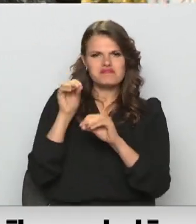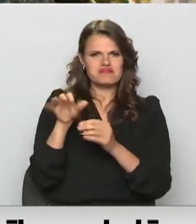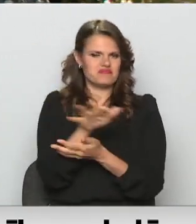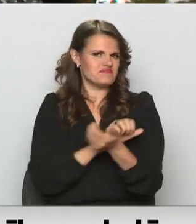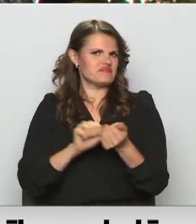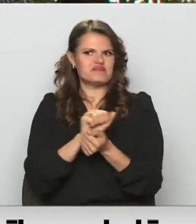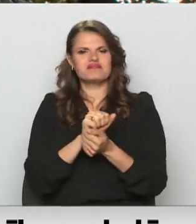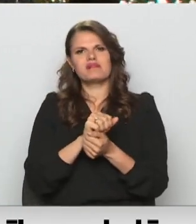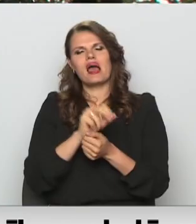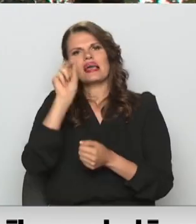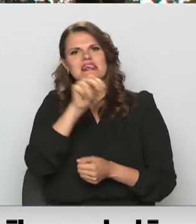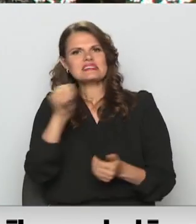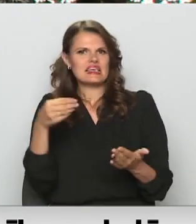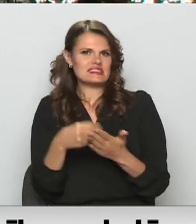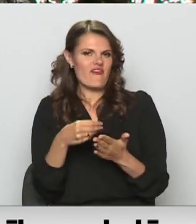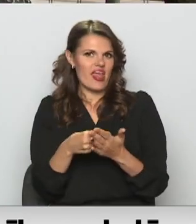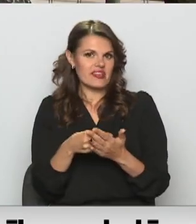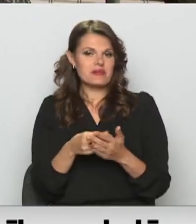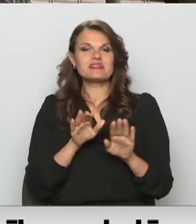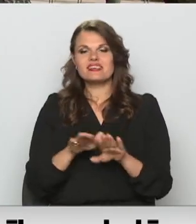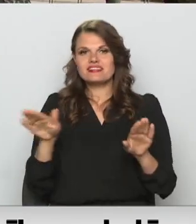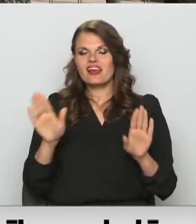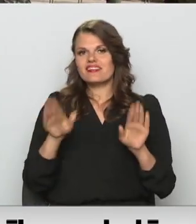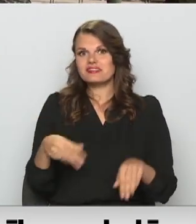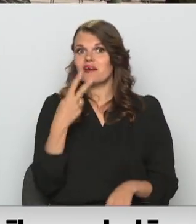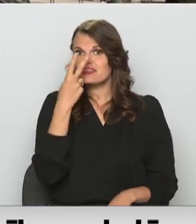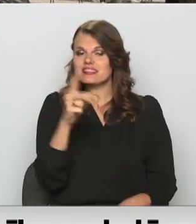graušanā. Piebildīšu, izstādi būs skatāma līdz 22. novembrim.